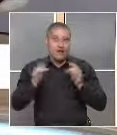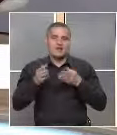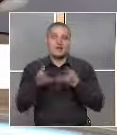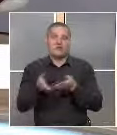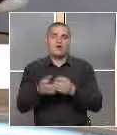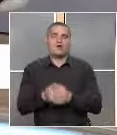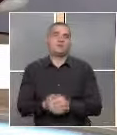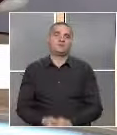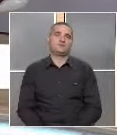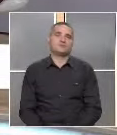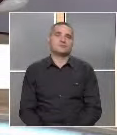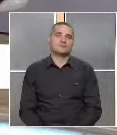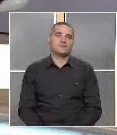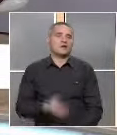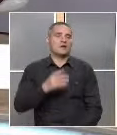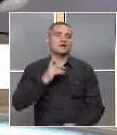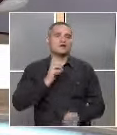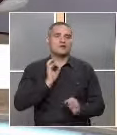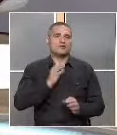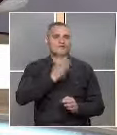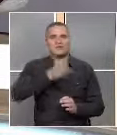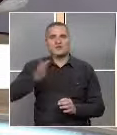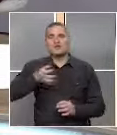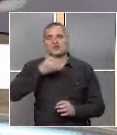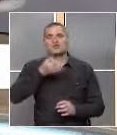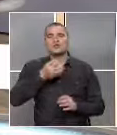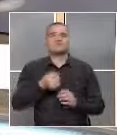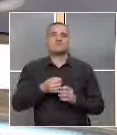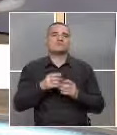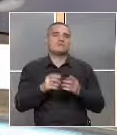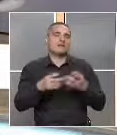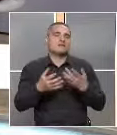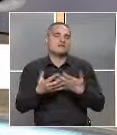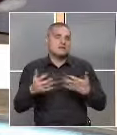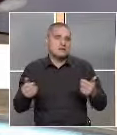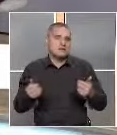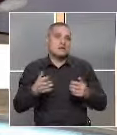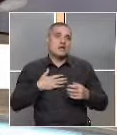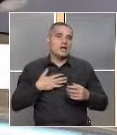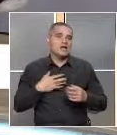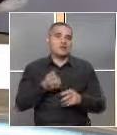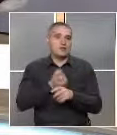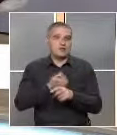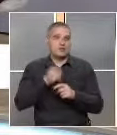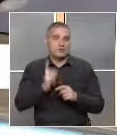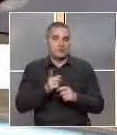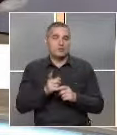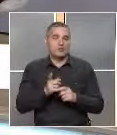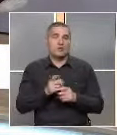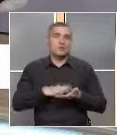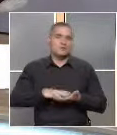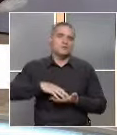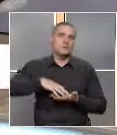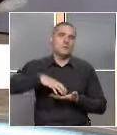това. Тоест всеки случай е индивидуален. Има педиатри, които са много